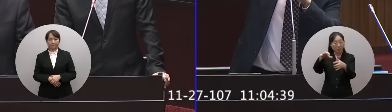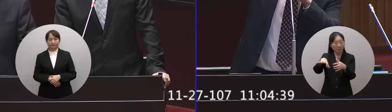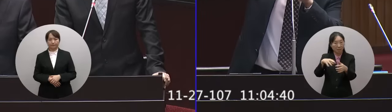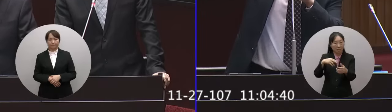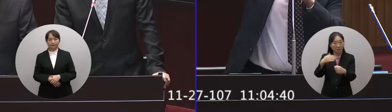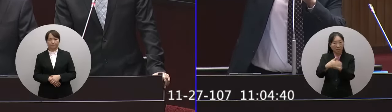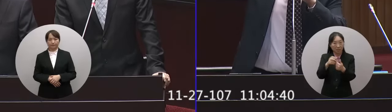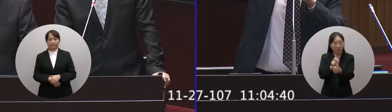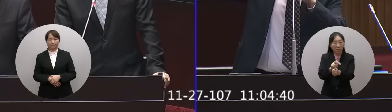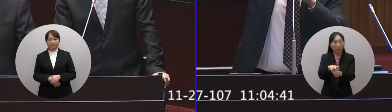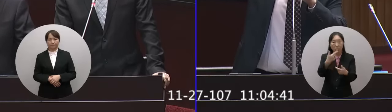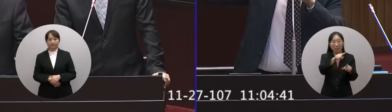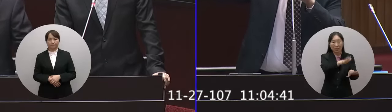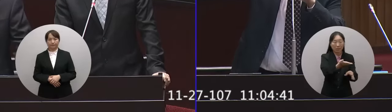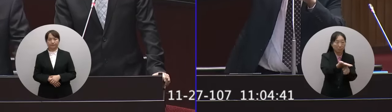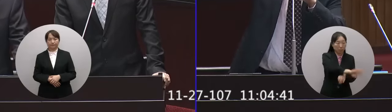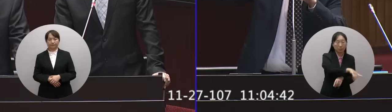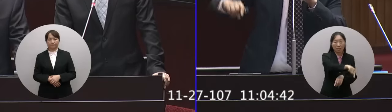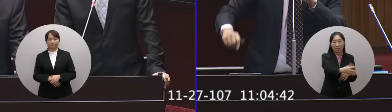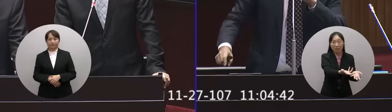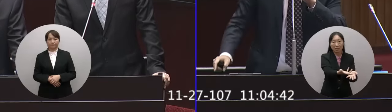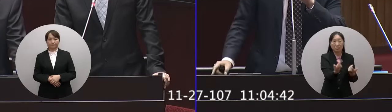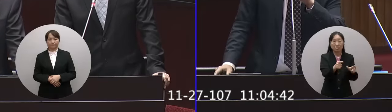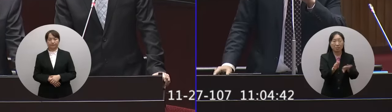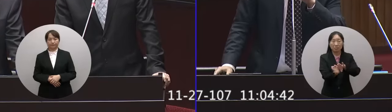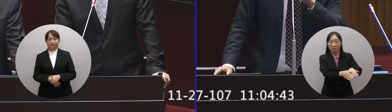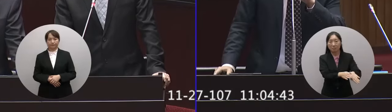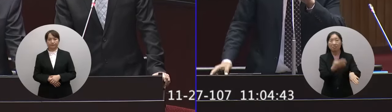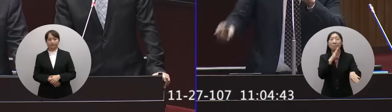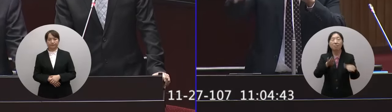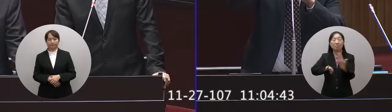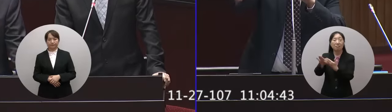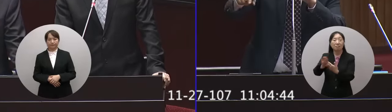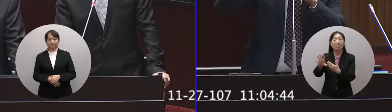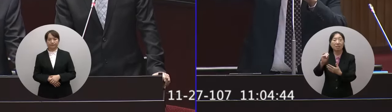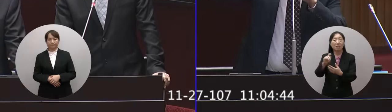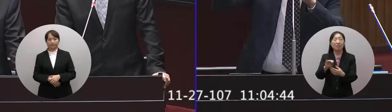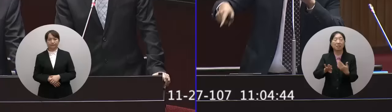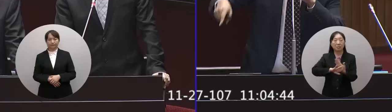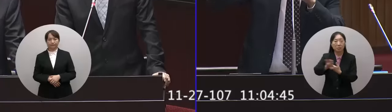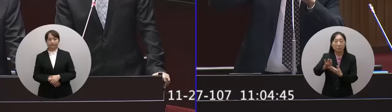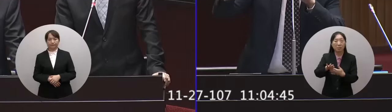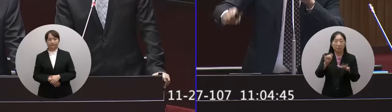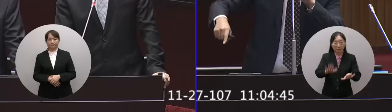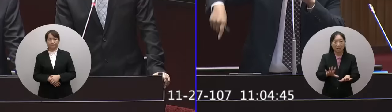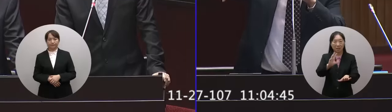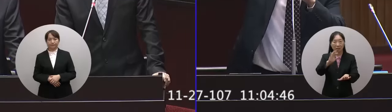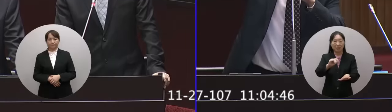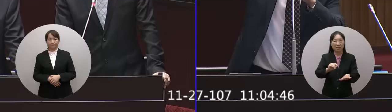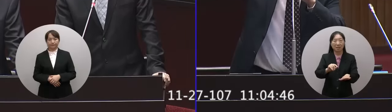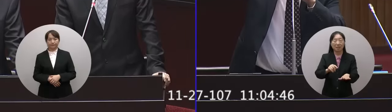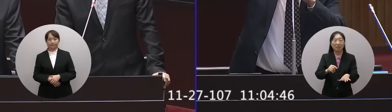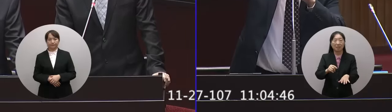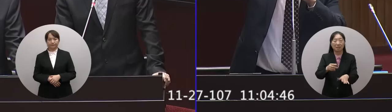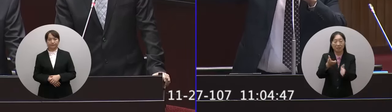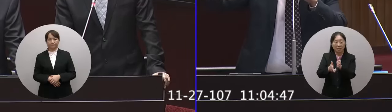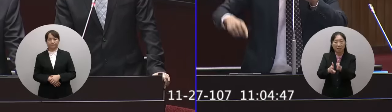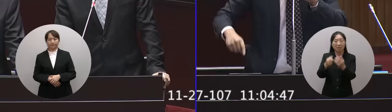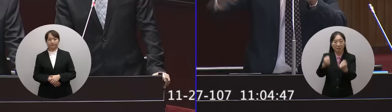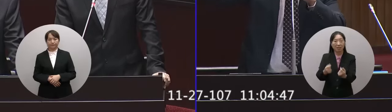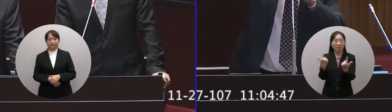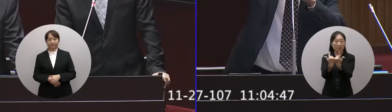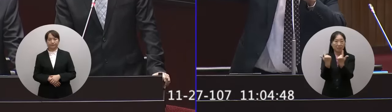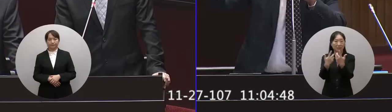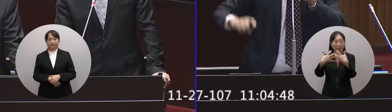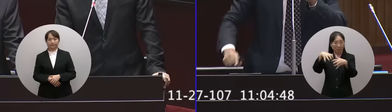的事故車已經掰掰了當然不會在機場裡面做六年大保養我說現在有沒有車子在台北